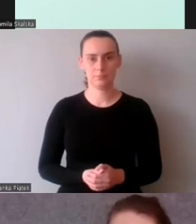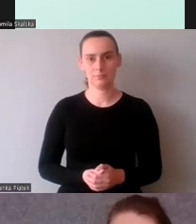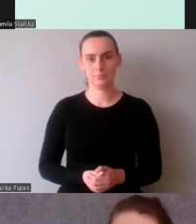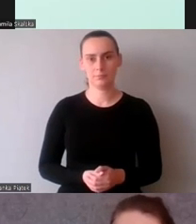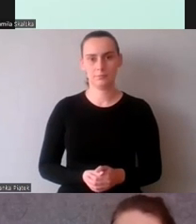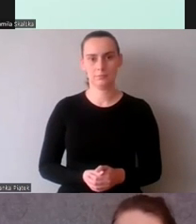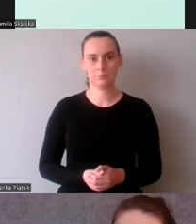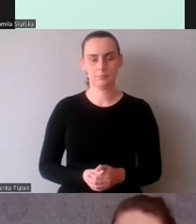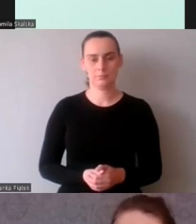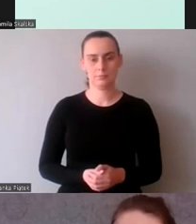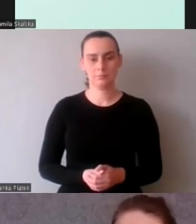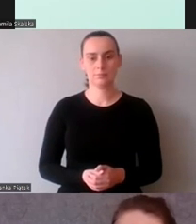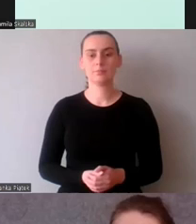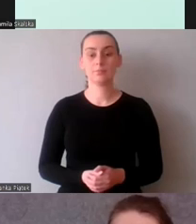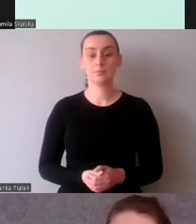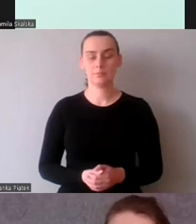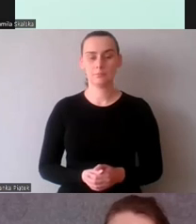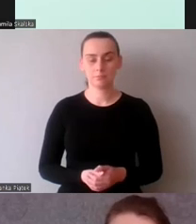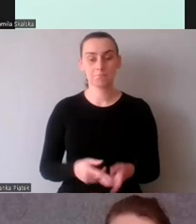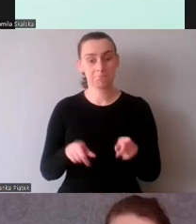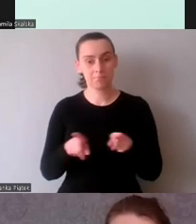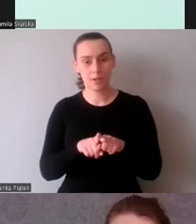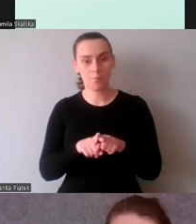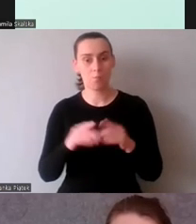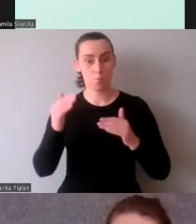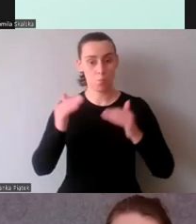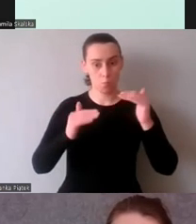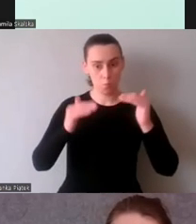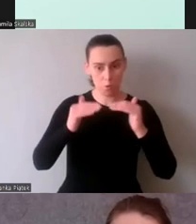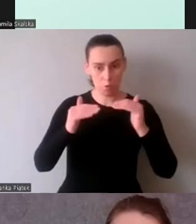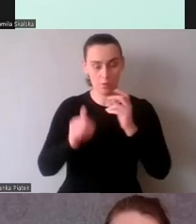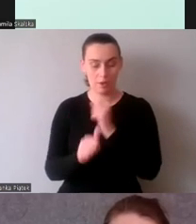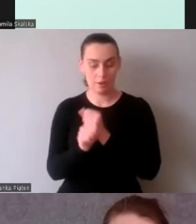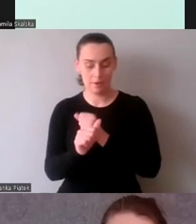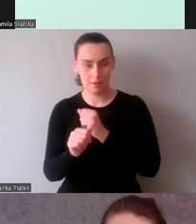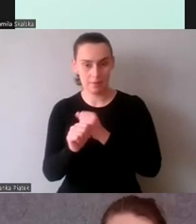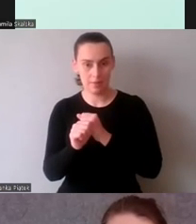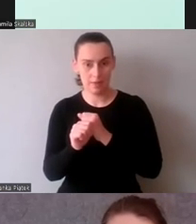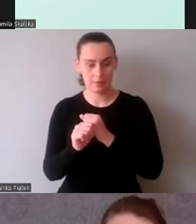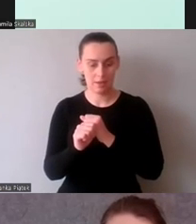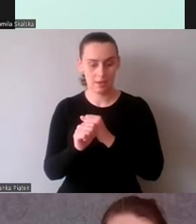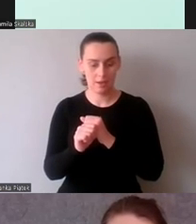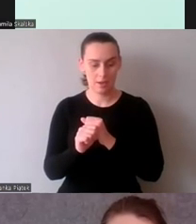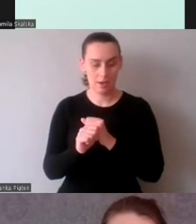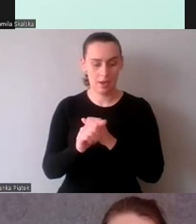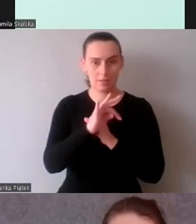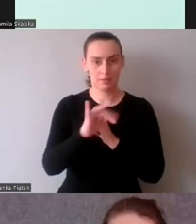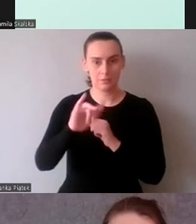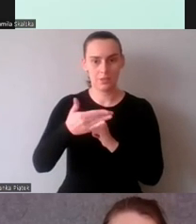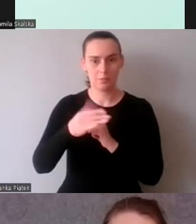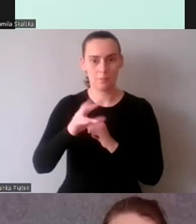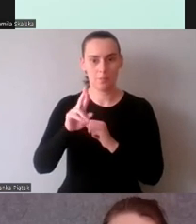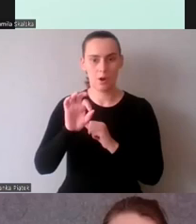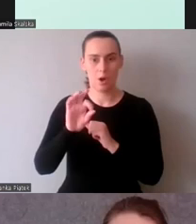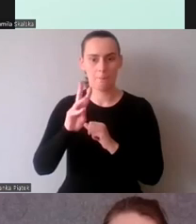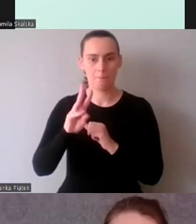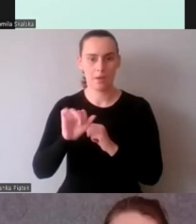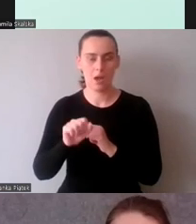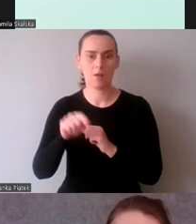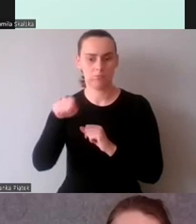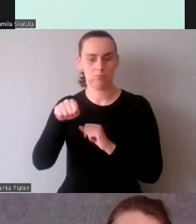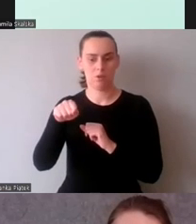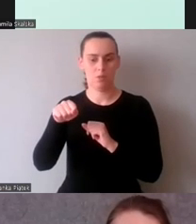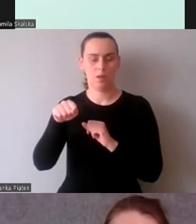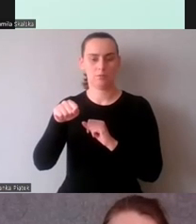Również porównujemy nasze dane z danymi TIMAROWY, która przeprowadziła mnóstwo badań wśród